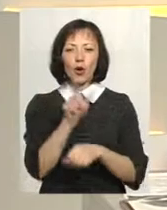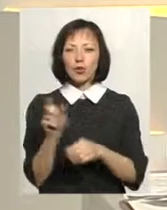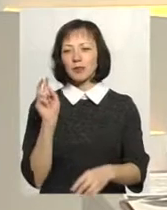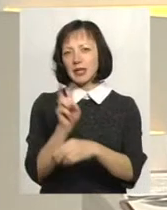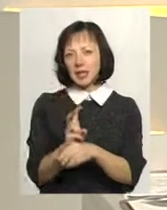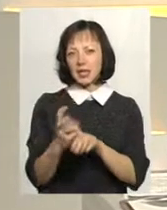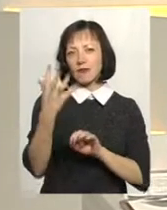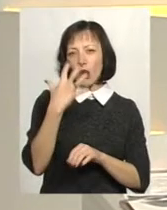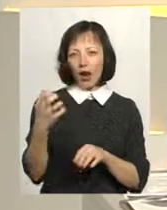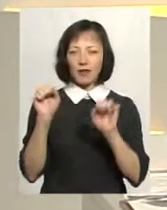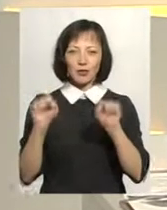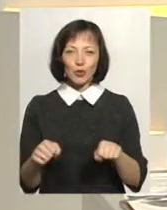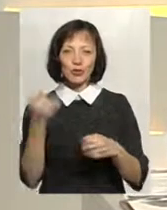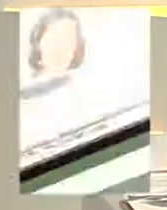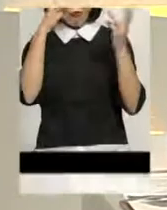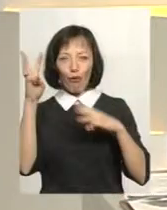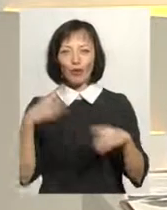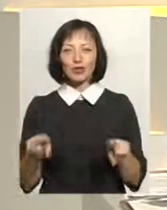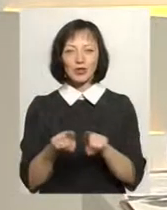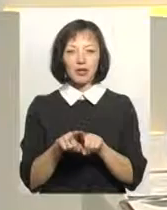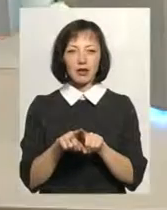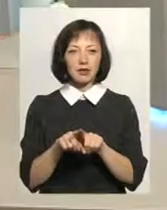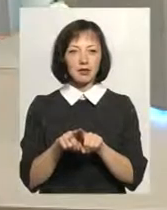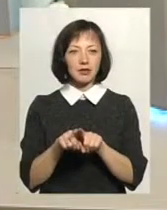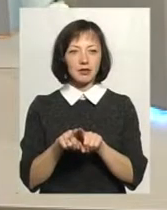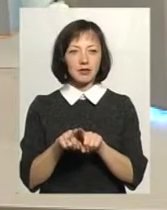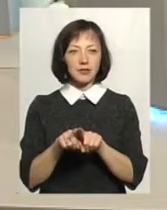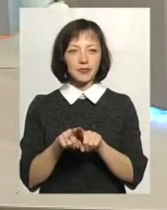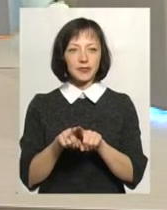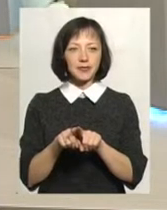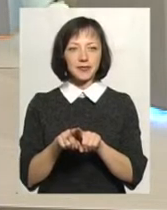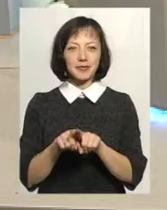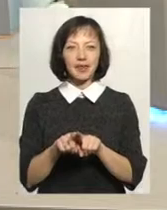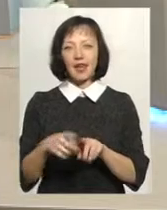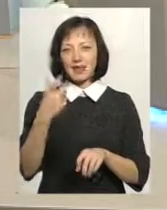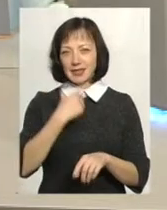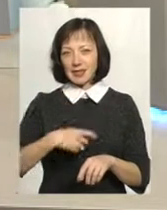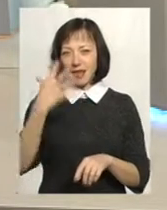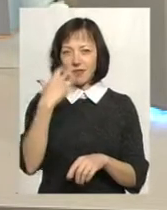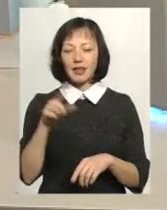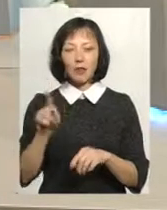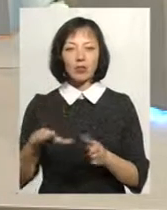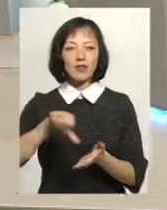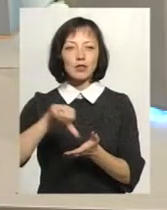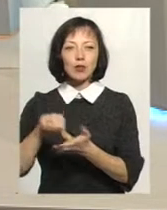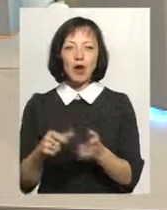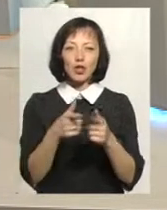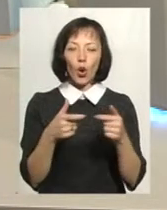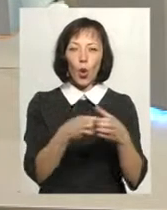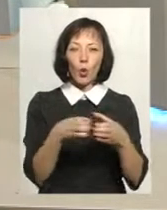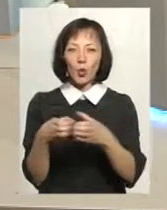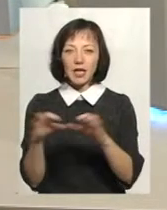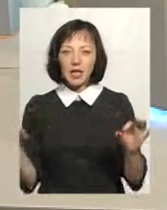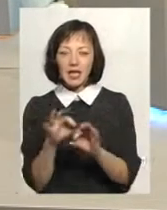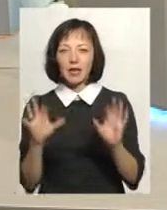сфотографуватися, зараз дуже модно, так, знаєте, там на флешмон, на щось зробити, якісь селфі, це що. Але там будуть виступати гурти,